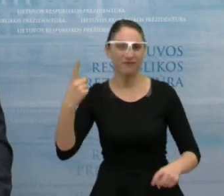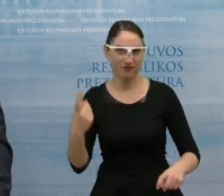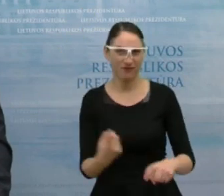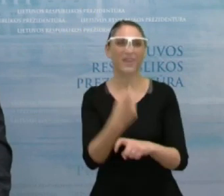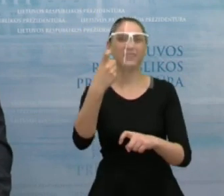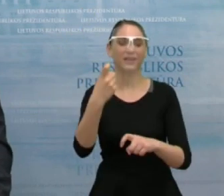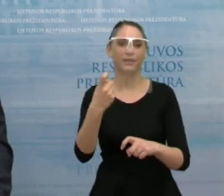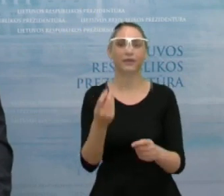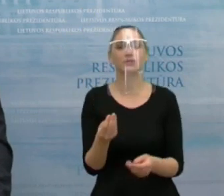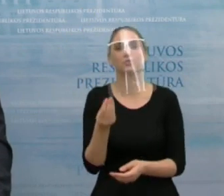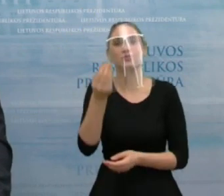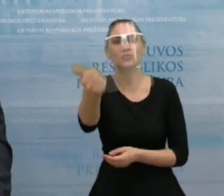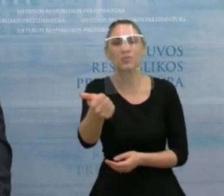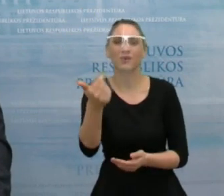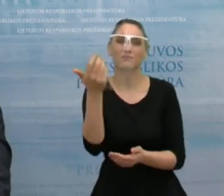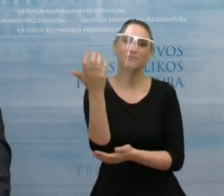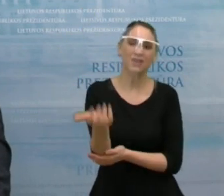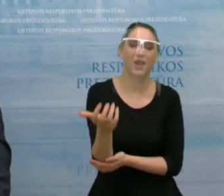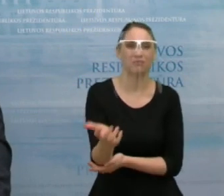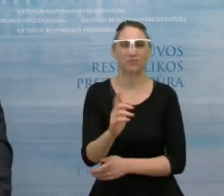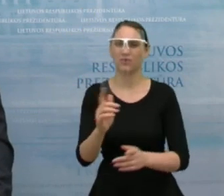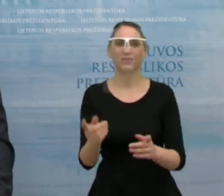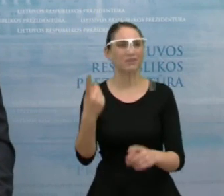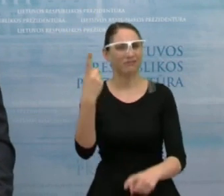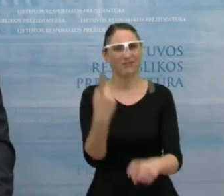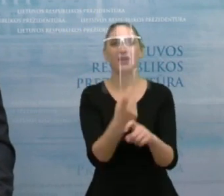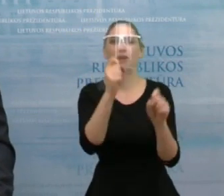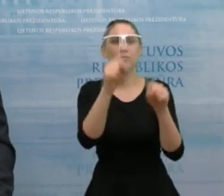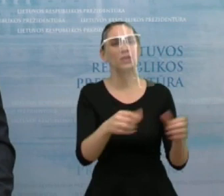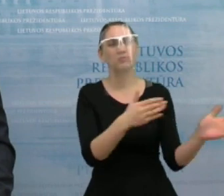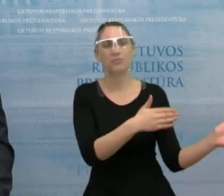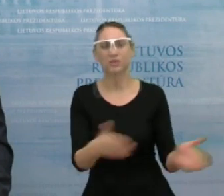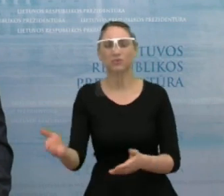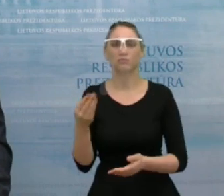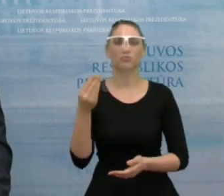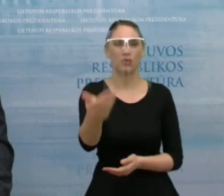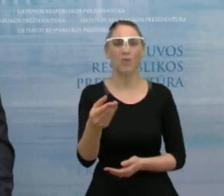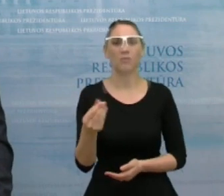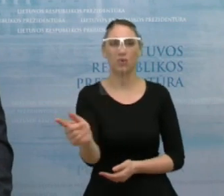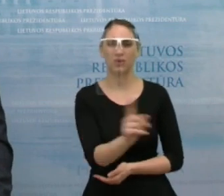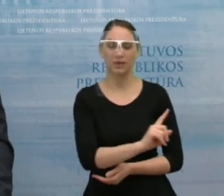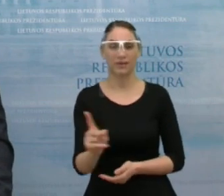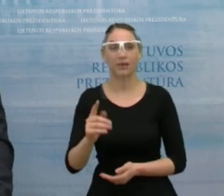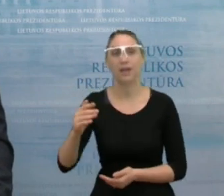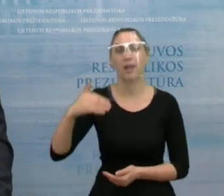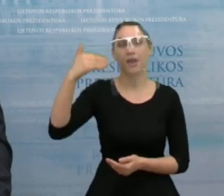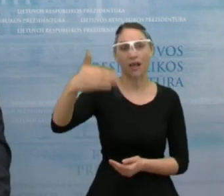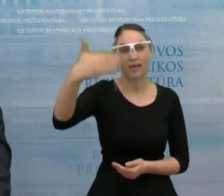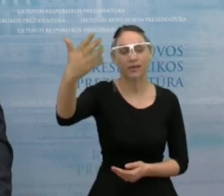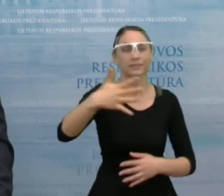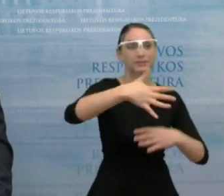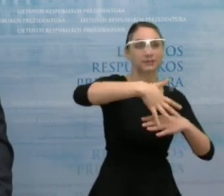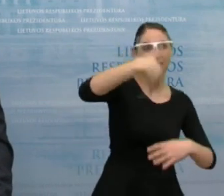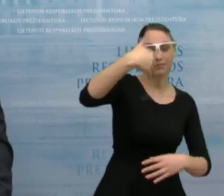likti vienkartinėmis ir netapti nuolatinėmis išlaidomis. Ir ateityje Vriusybė ir Seimas